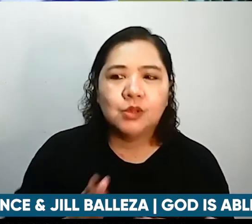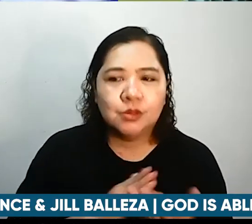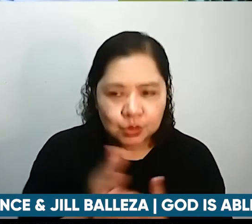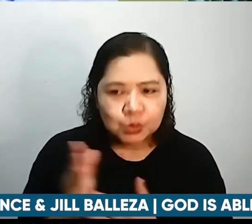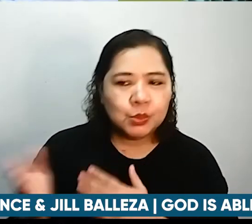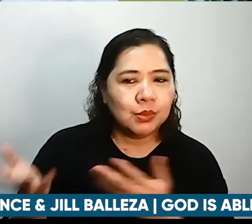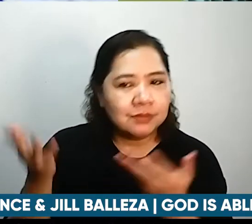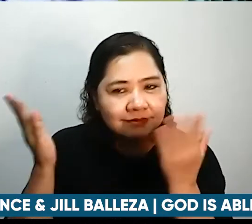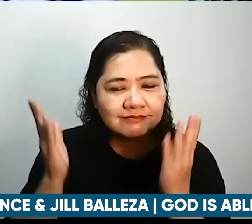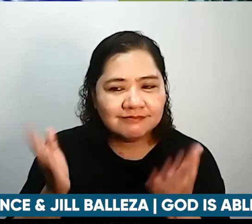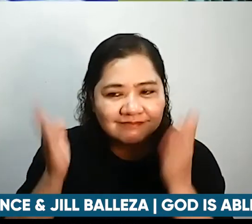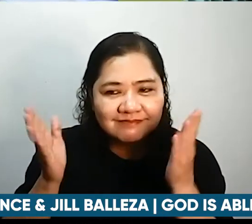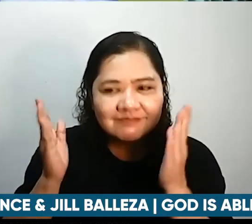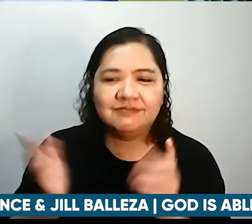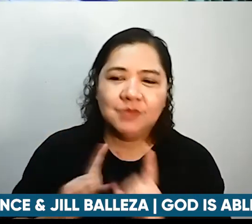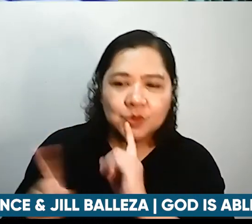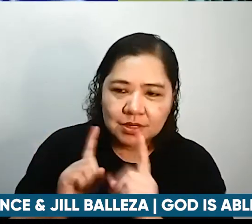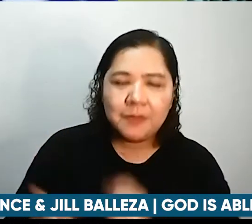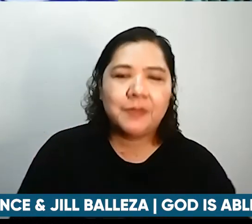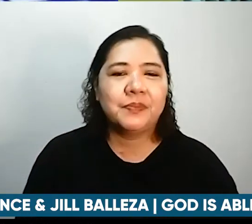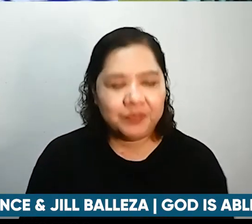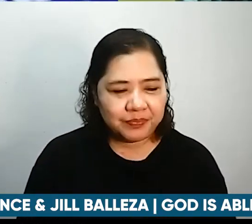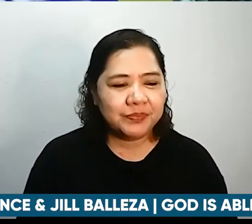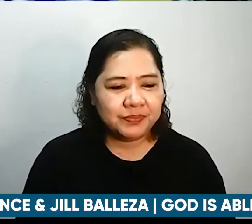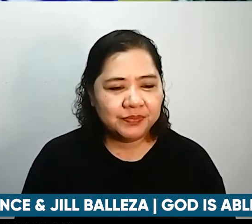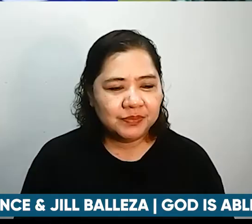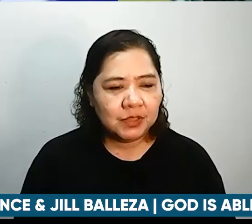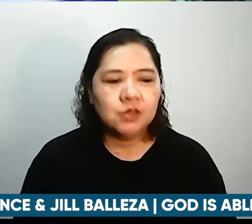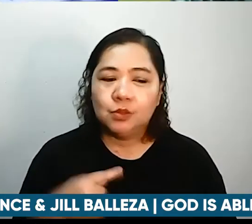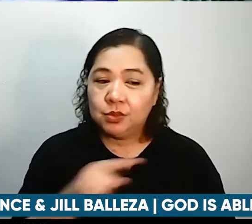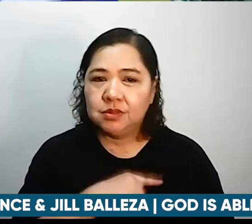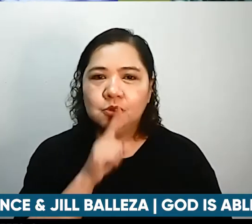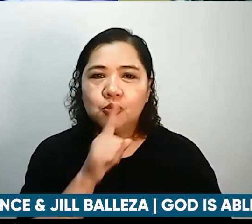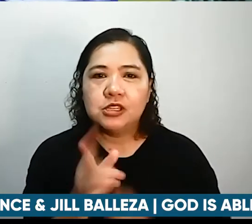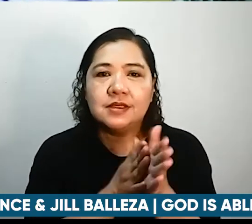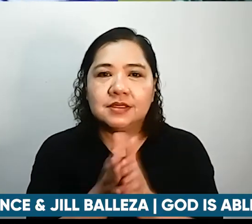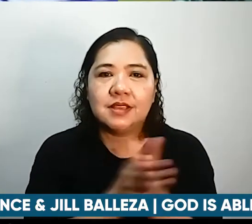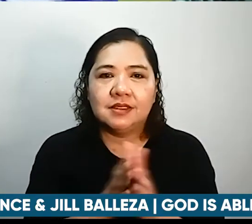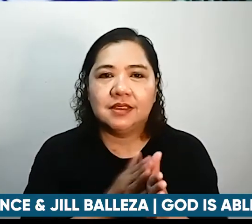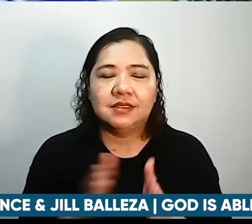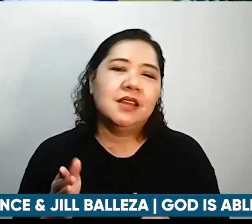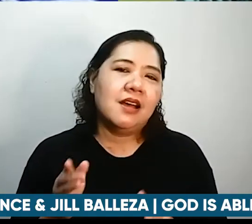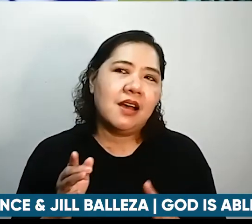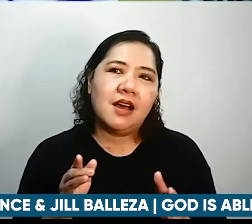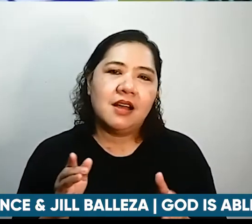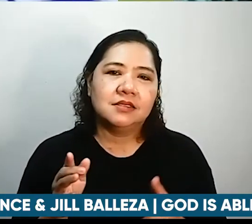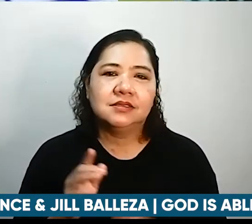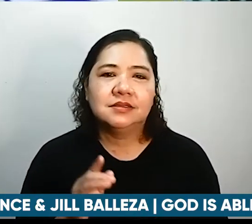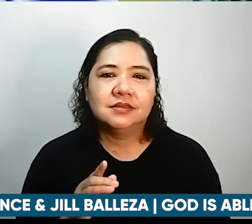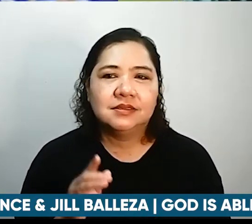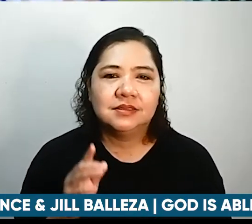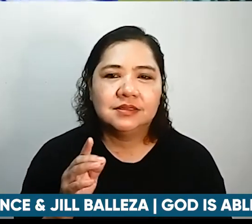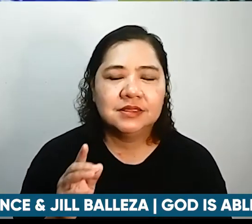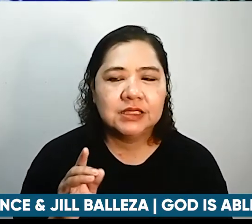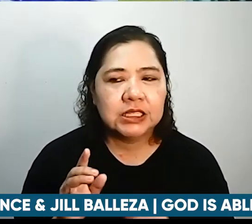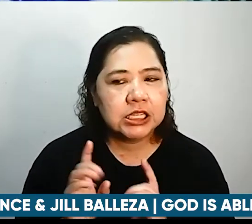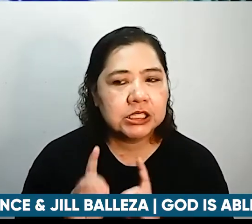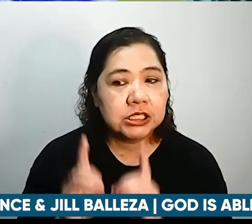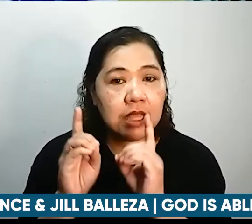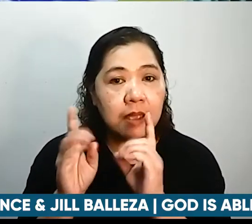and we are involving also yung mga discipleship groups na kabilang kami at